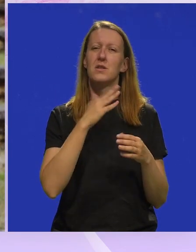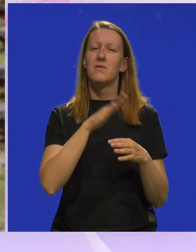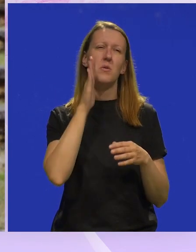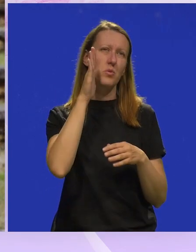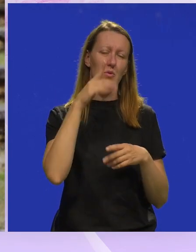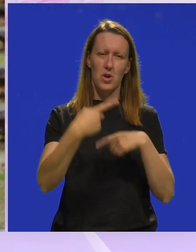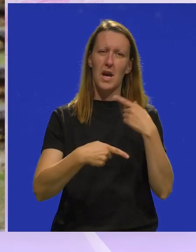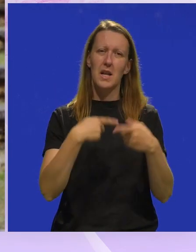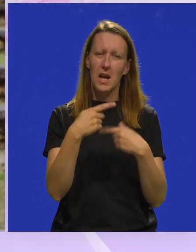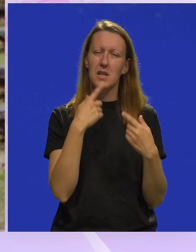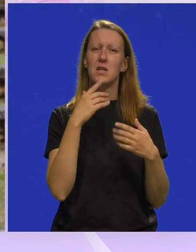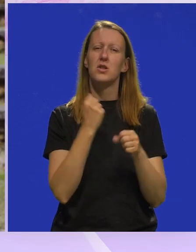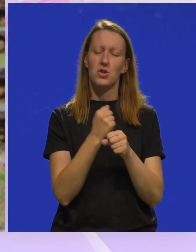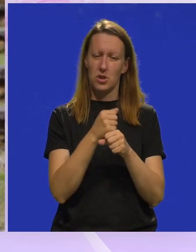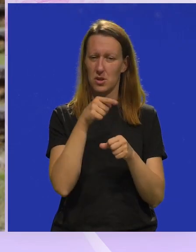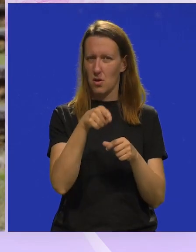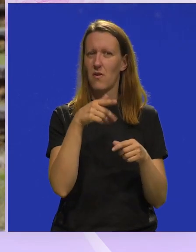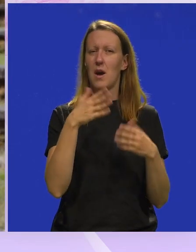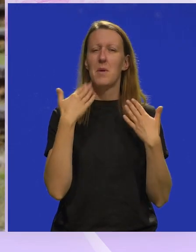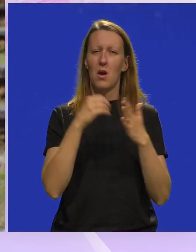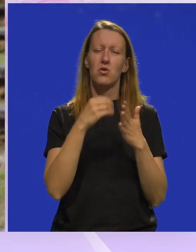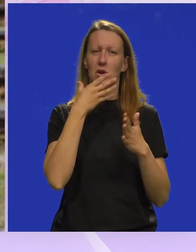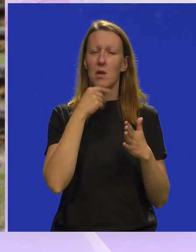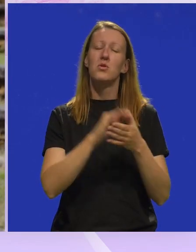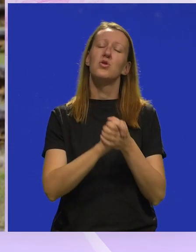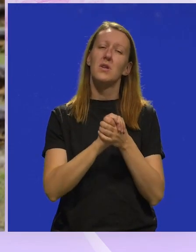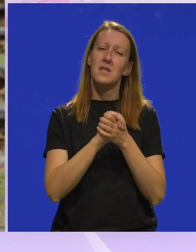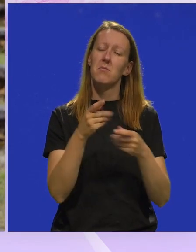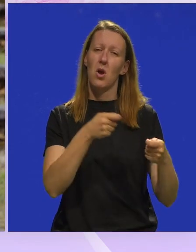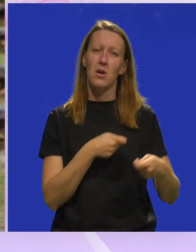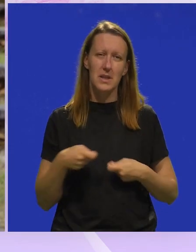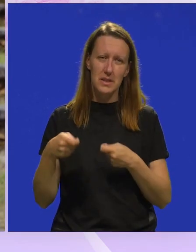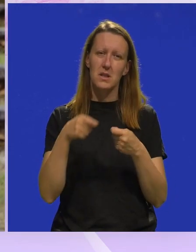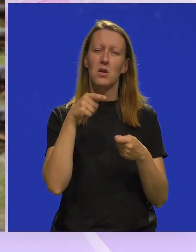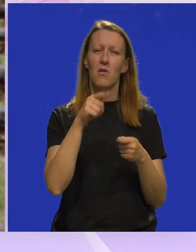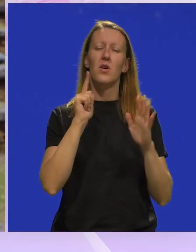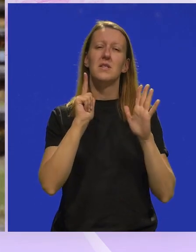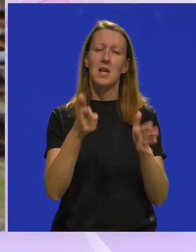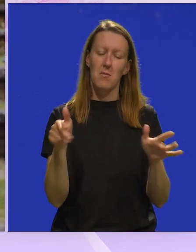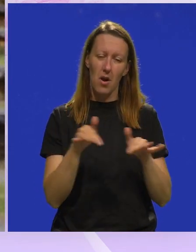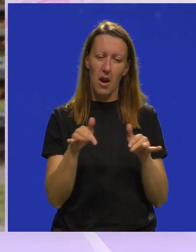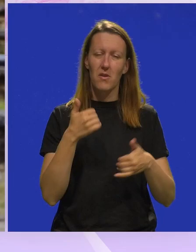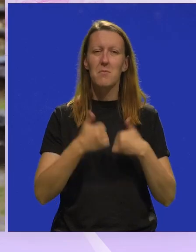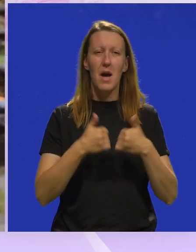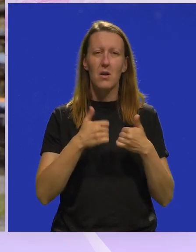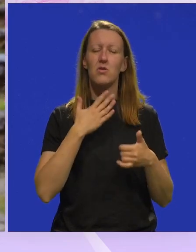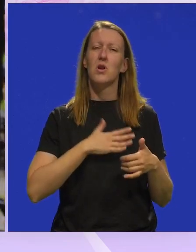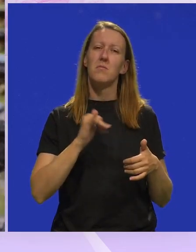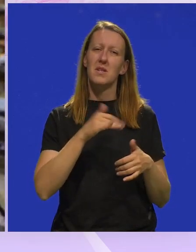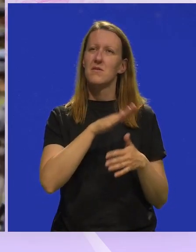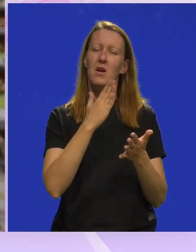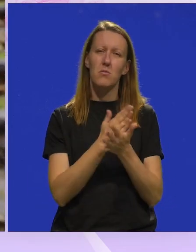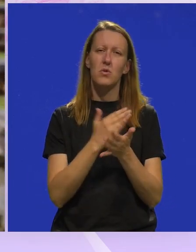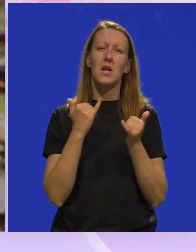za sve buduće generacije i činiti ovaj park još ljepšim. Čestitam vam na organizaciji ovog sedmog klavirskog maratona, želim da